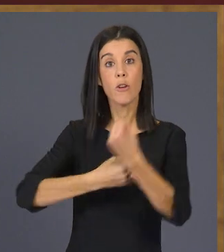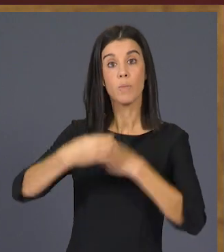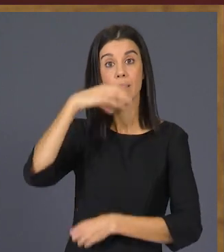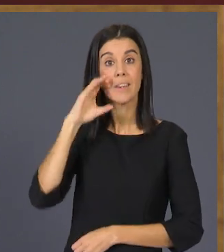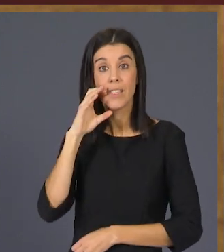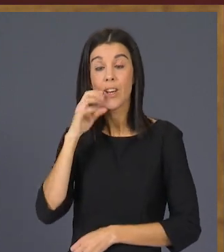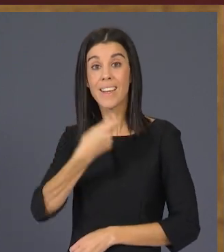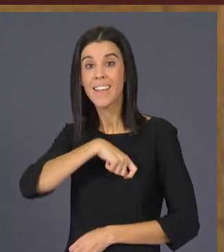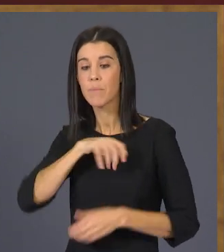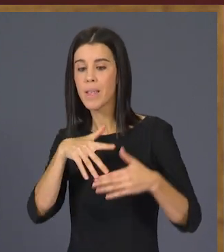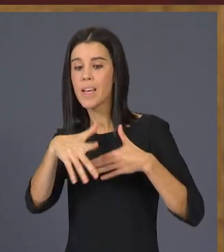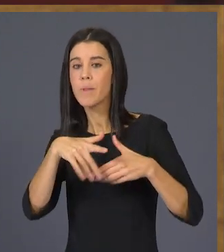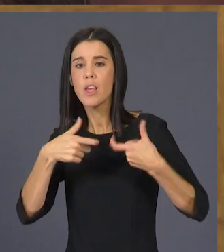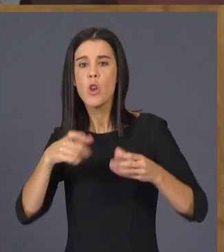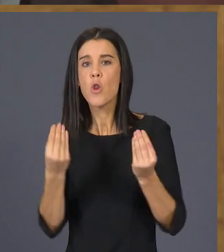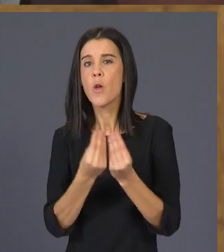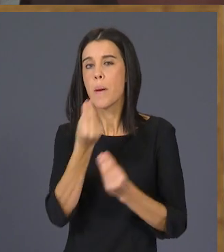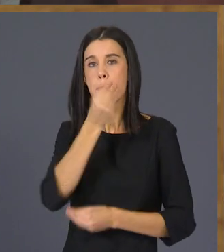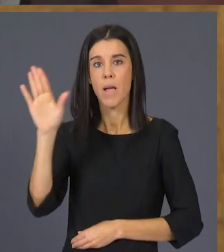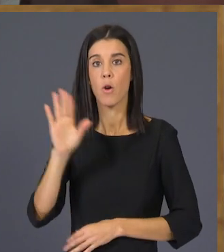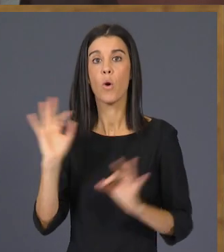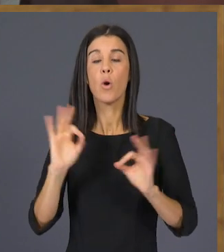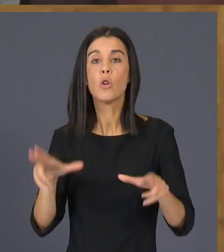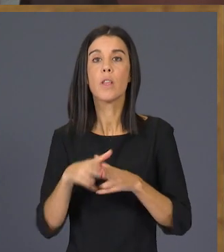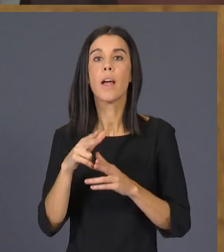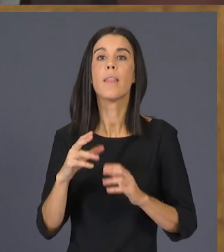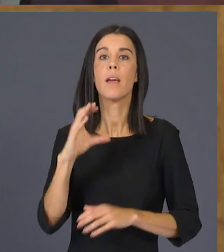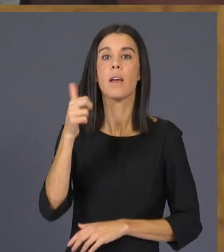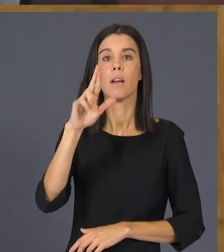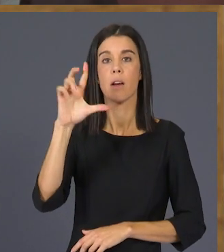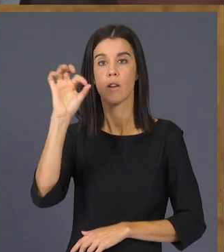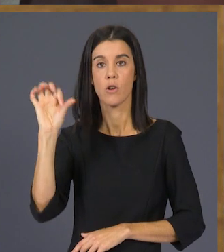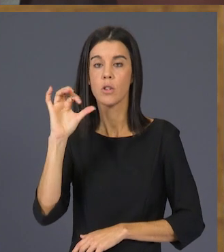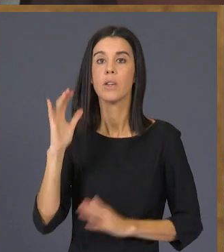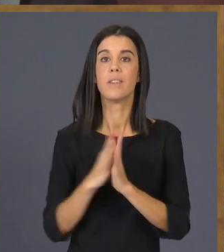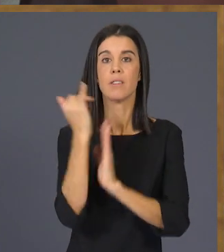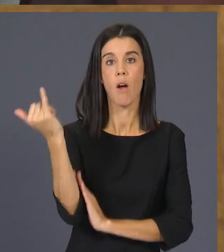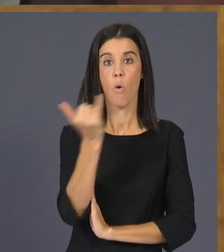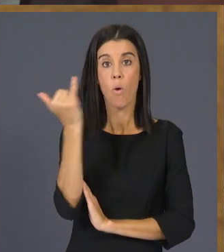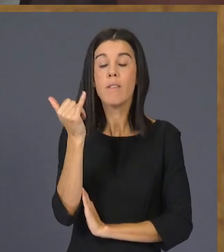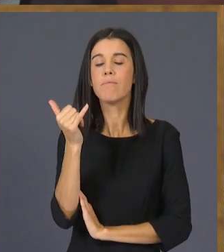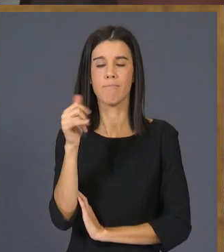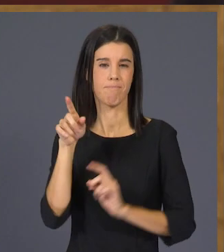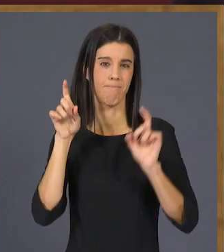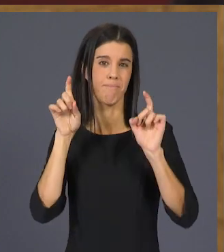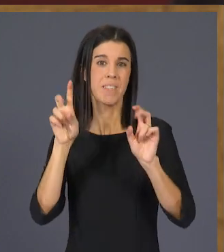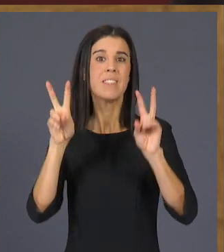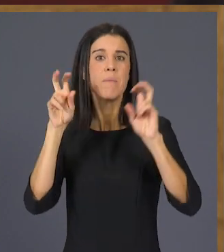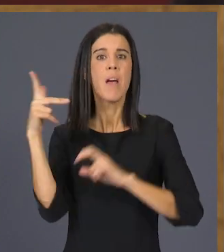expedient d'Espanya. És la societat de Carlos Sant Juan que ha donat una lliçó en defensa dels drets de les persones majors.